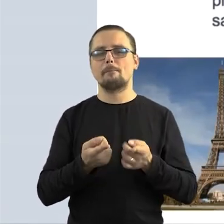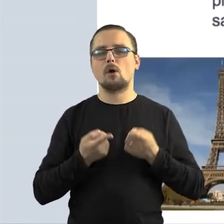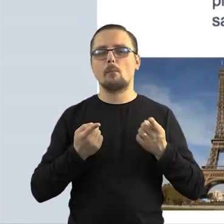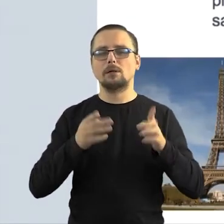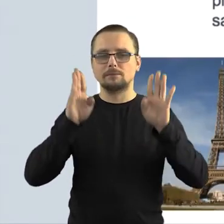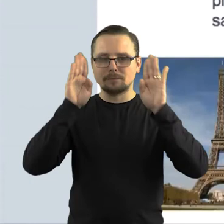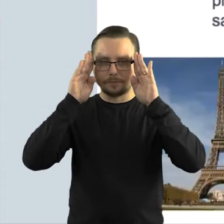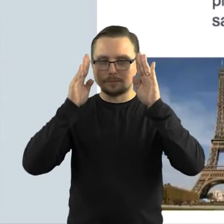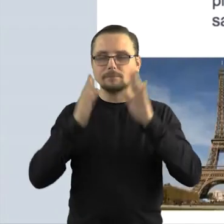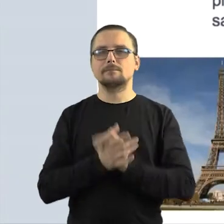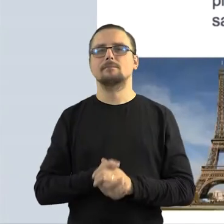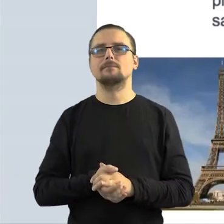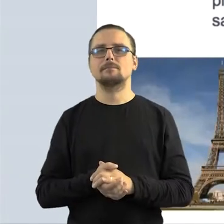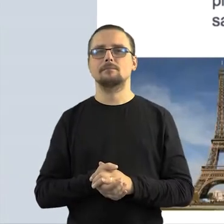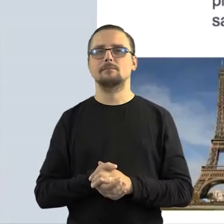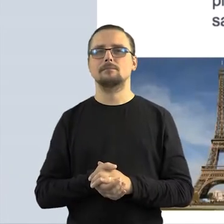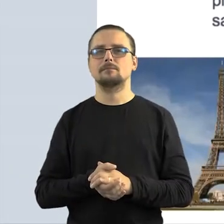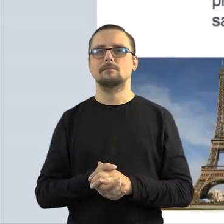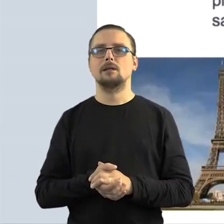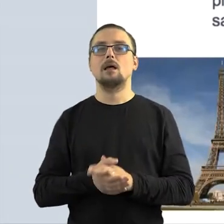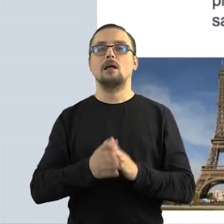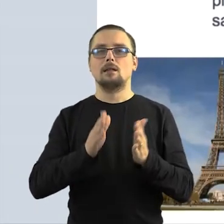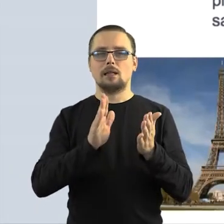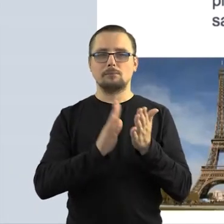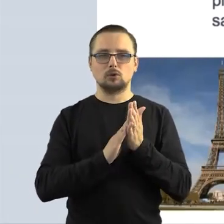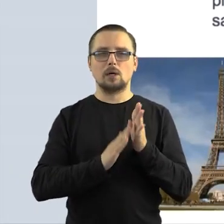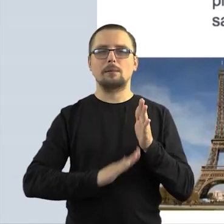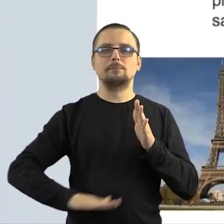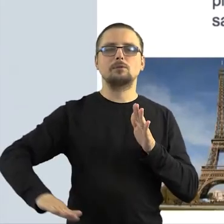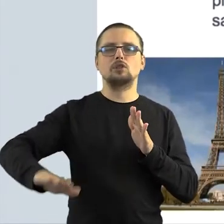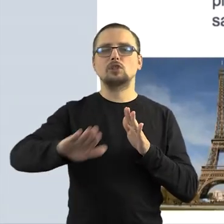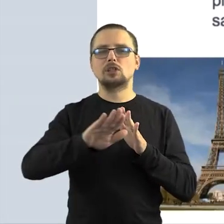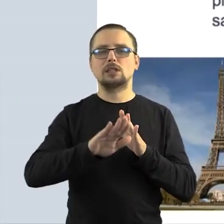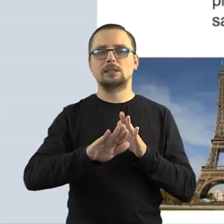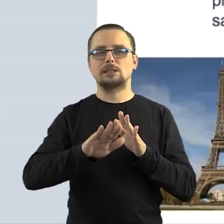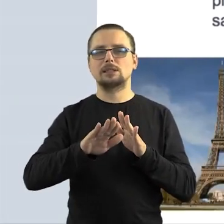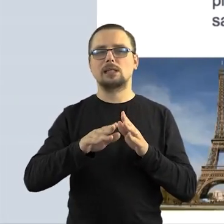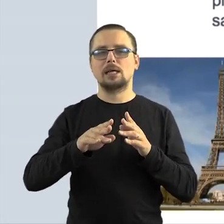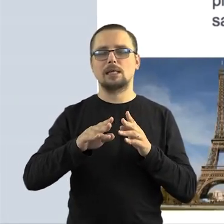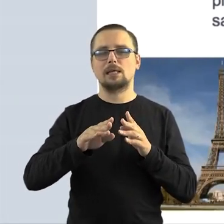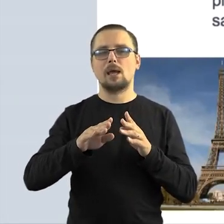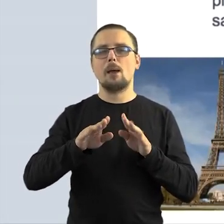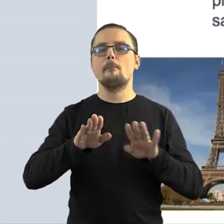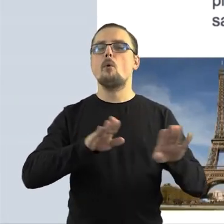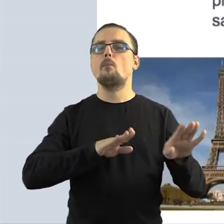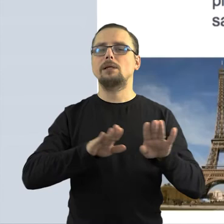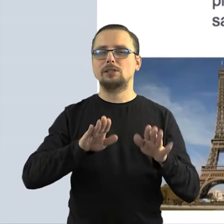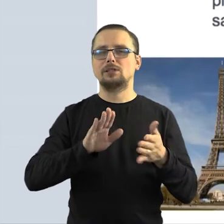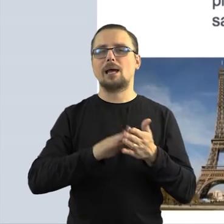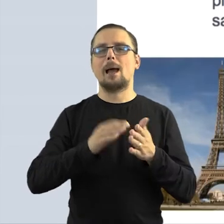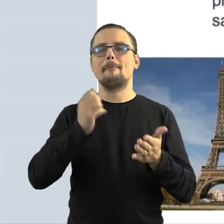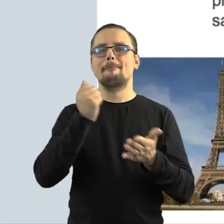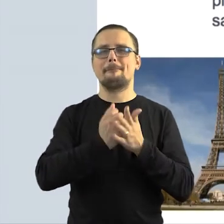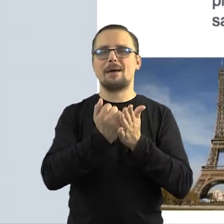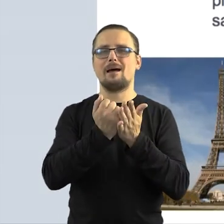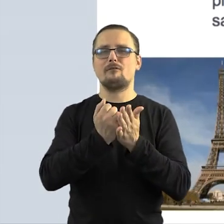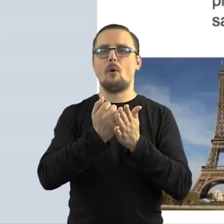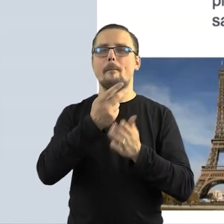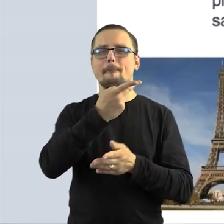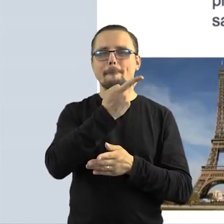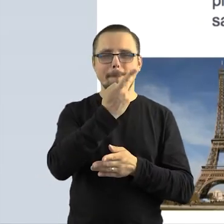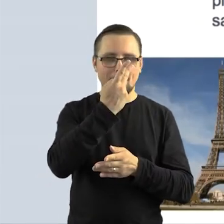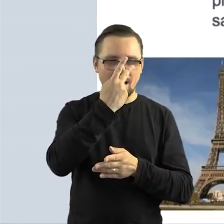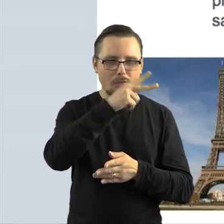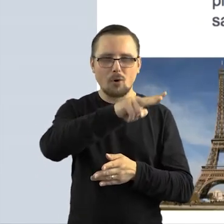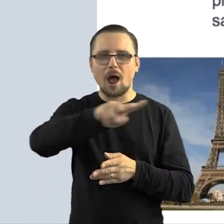społecznościowych to jest fotografia utworów zlokalizowanych w przestrzeni publicznej, tak zwane prawo panoramy i które stanowi w polskim prawie,